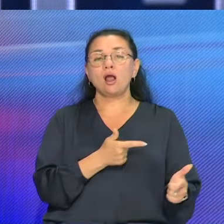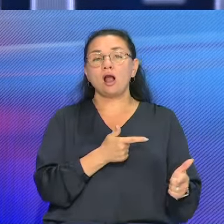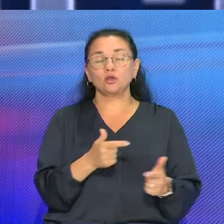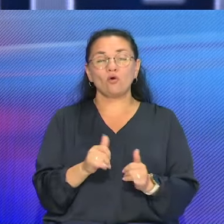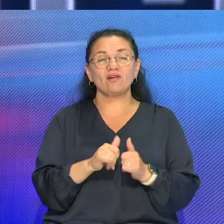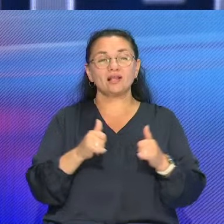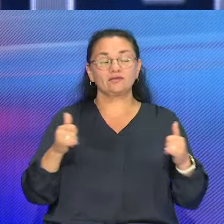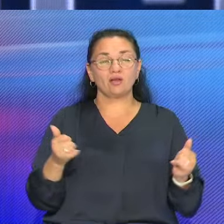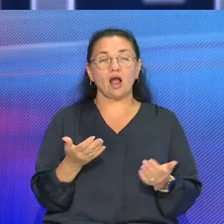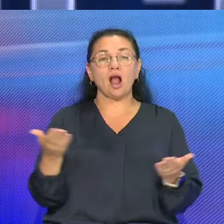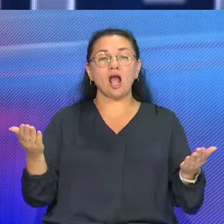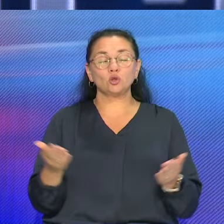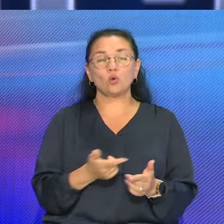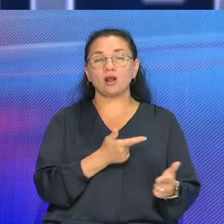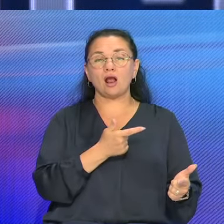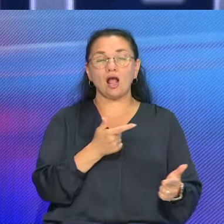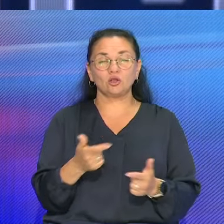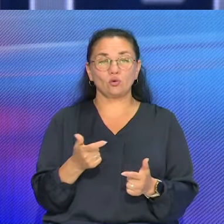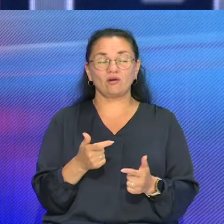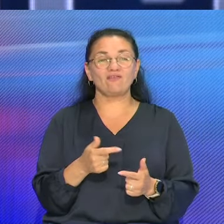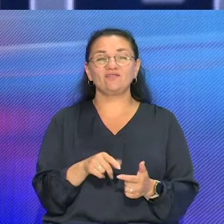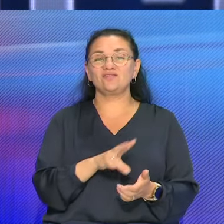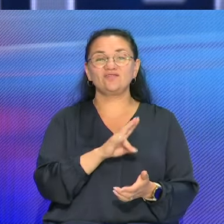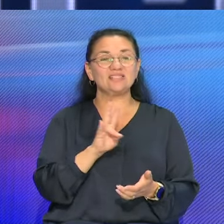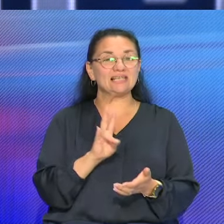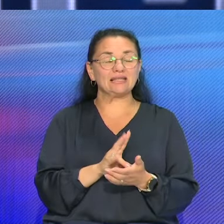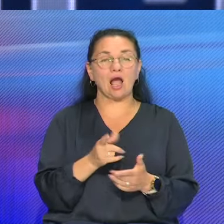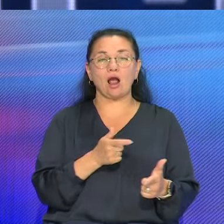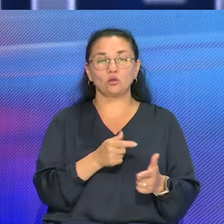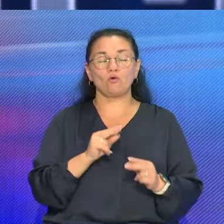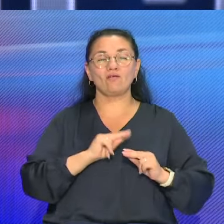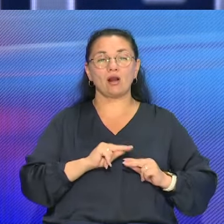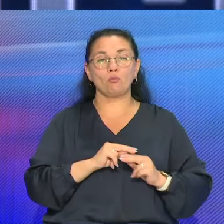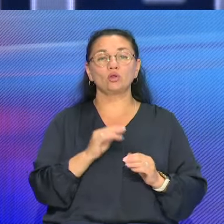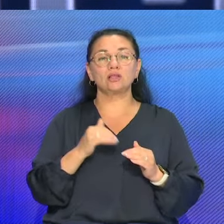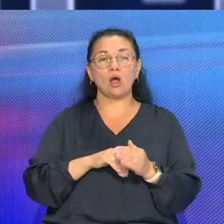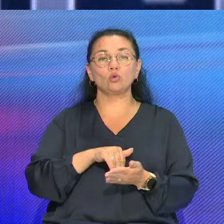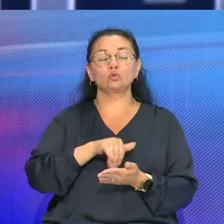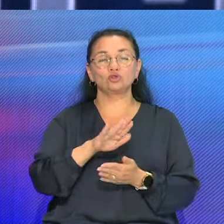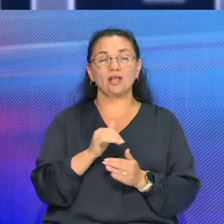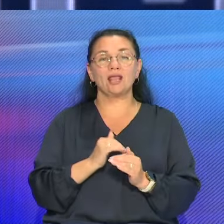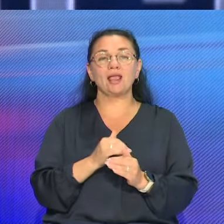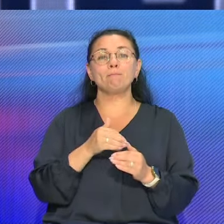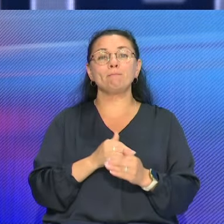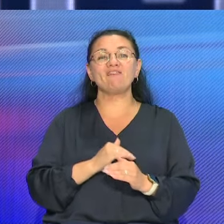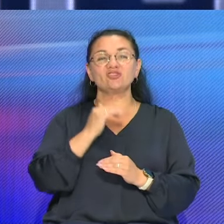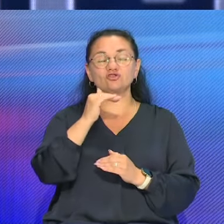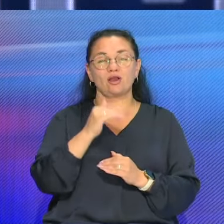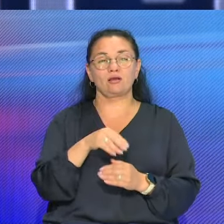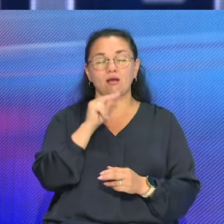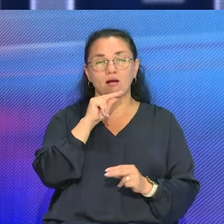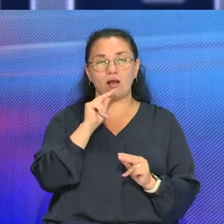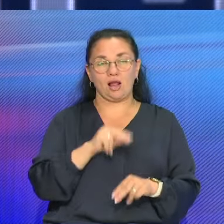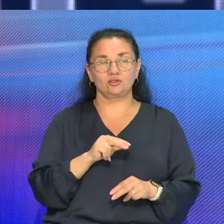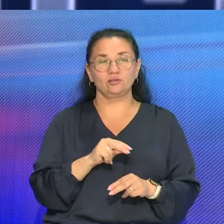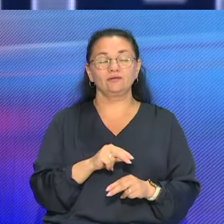готовы всегда работать над повышением качества, для того, чтобы удовлетворить все более и более возрастающие запросы